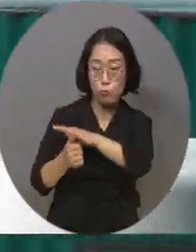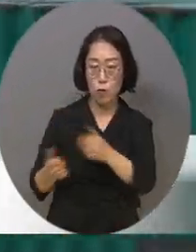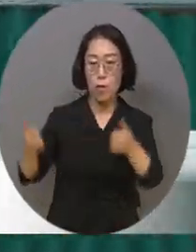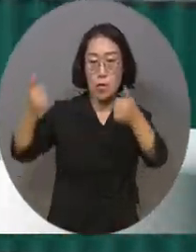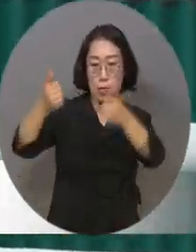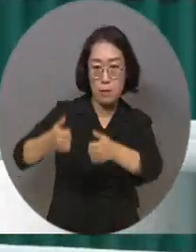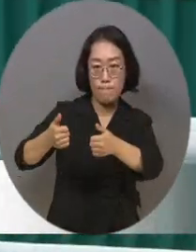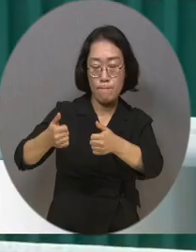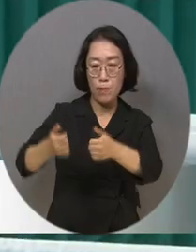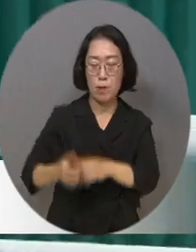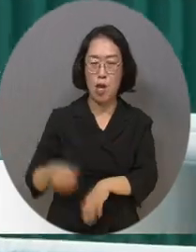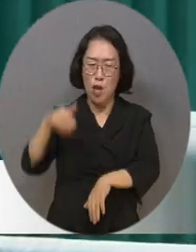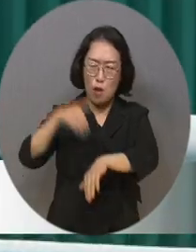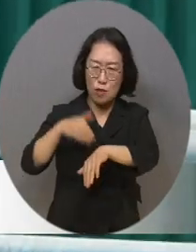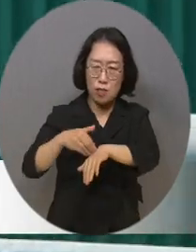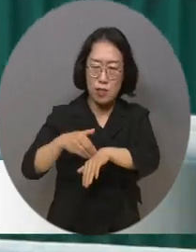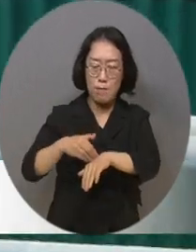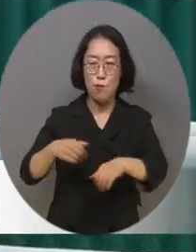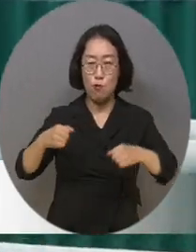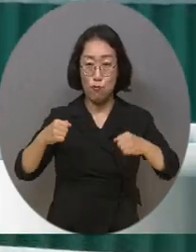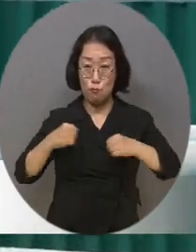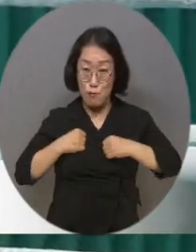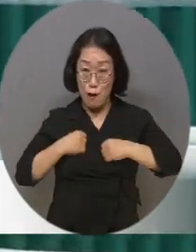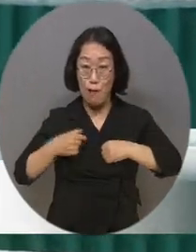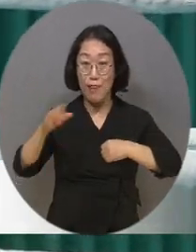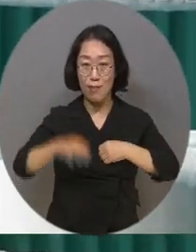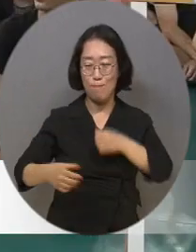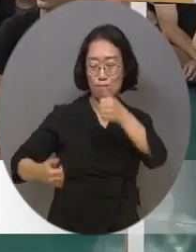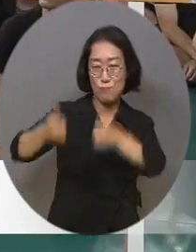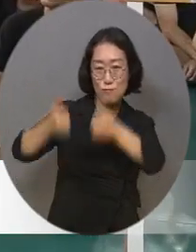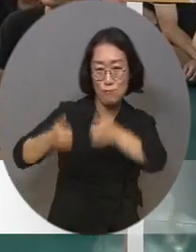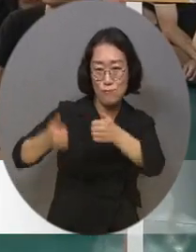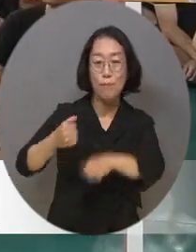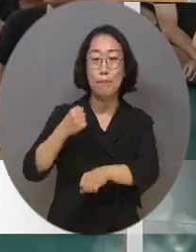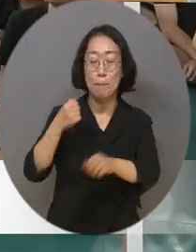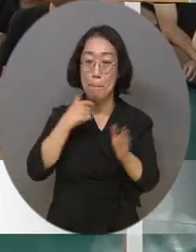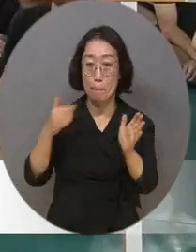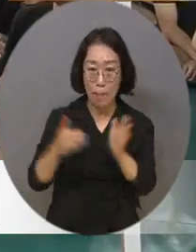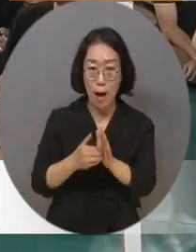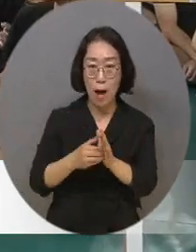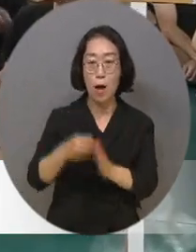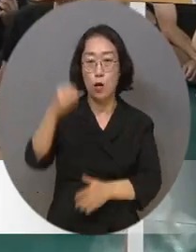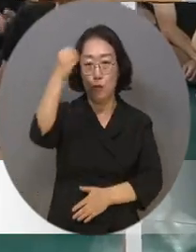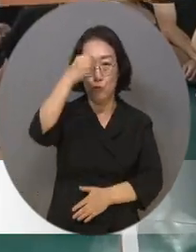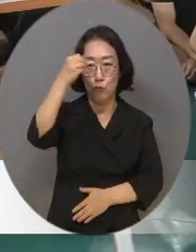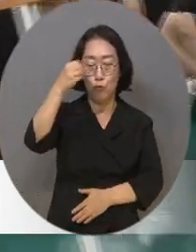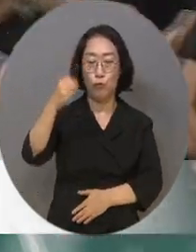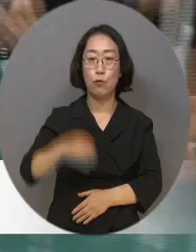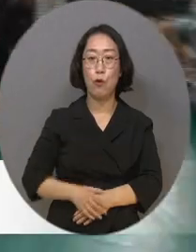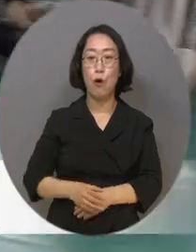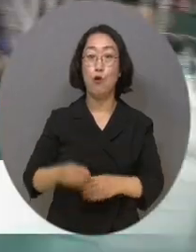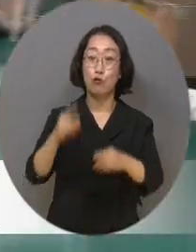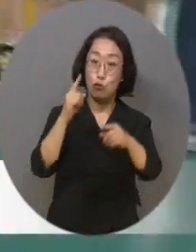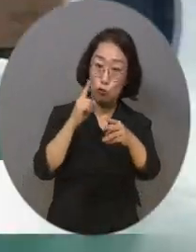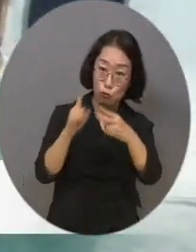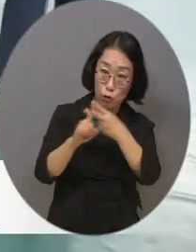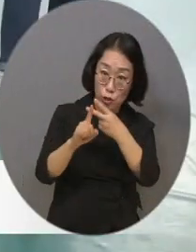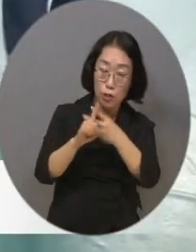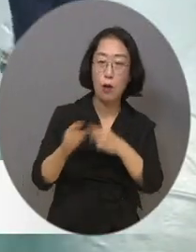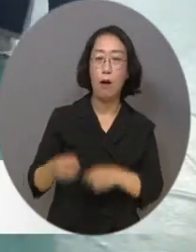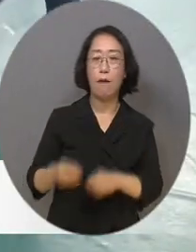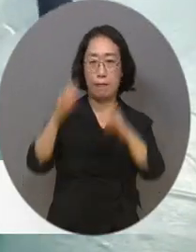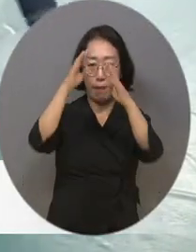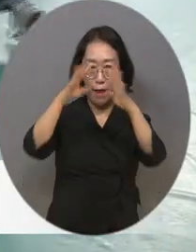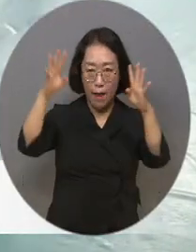그동안 갈고 닦은 실력을 마음껏 뽐냈습니다. 중등, 고등, 대학, 일반부 4개 부분